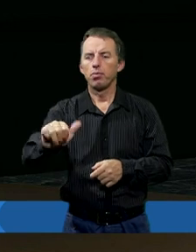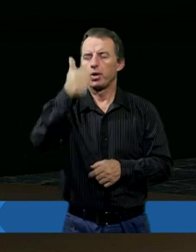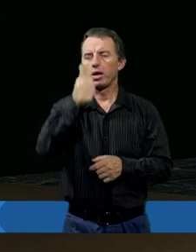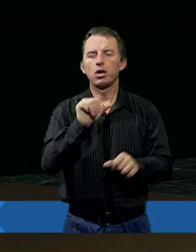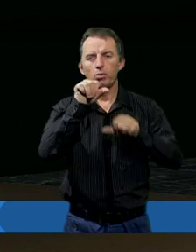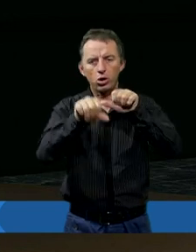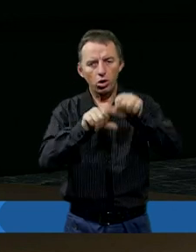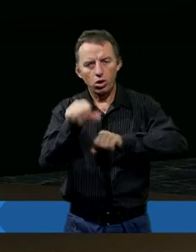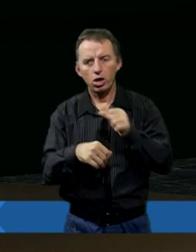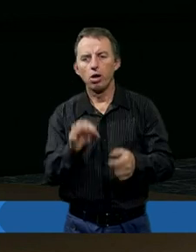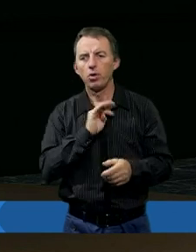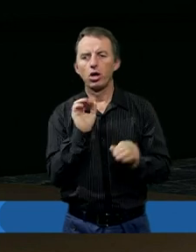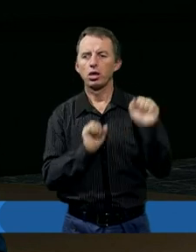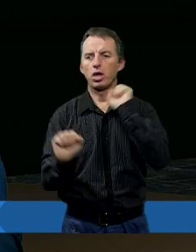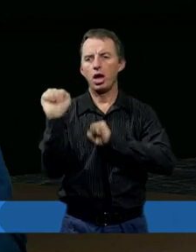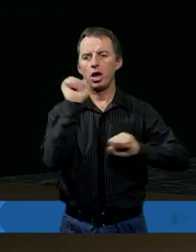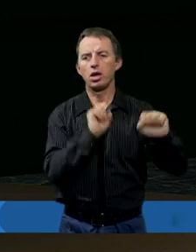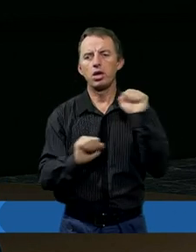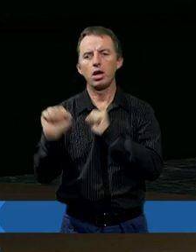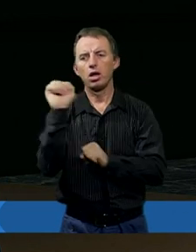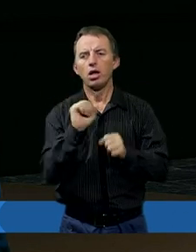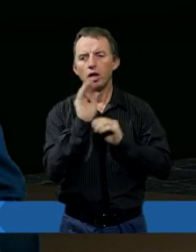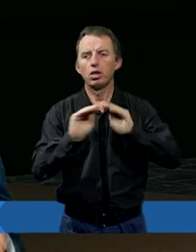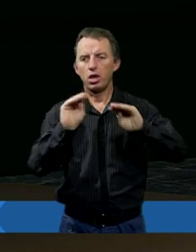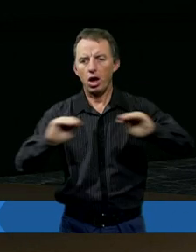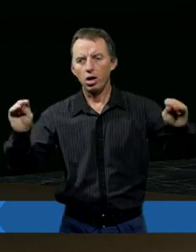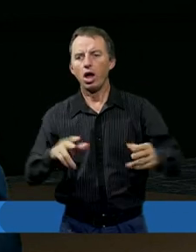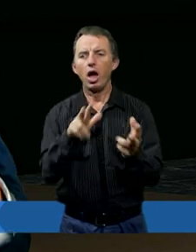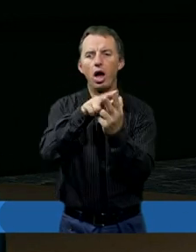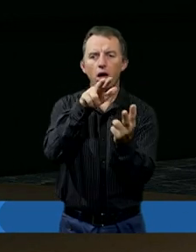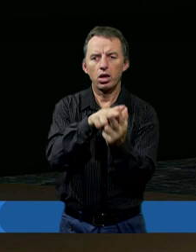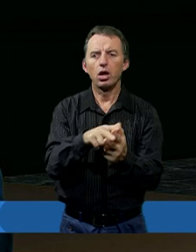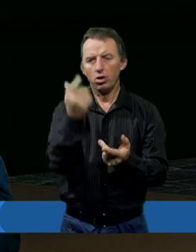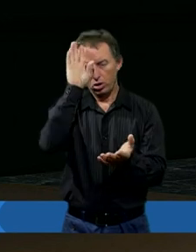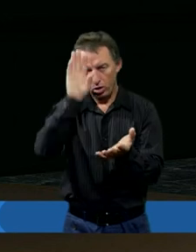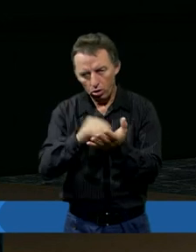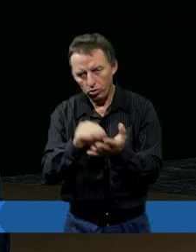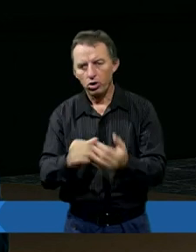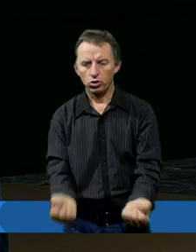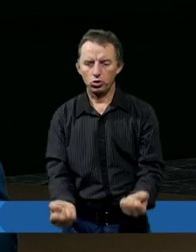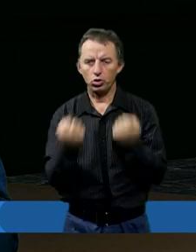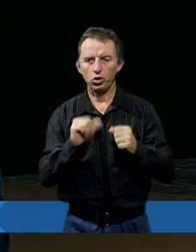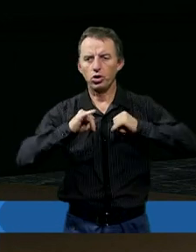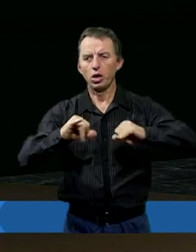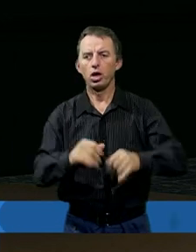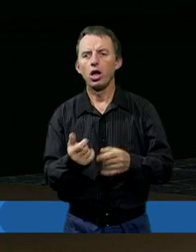pamiętam po pierwszym roku moich treningów, trenowałem właśnie z trenerem, on atakował, był bardzo doświadczony, silniejszy,